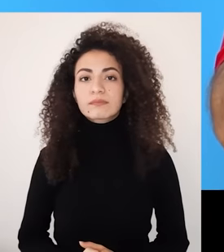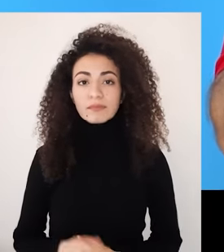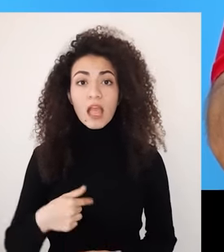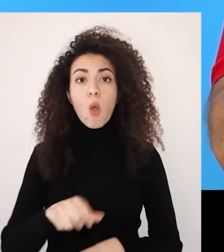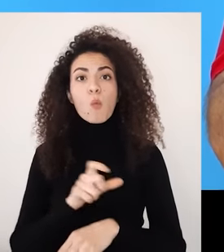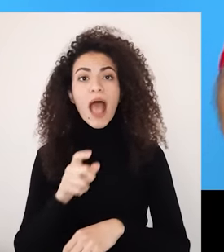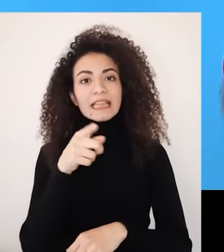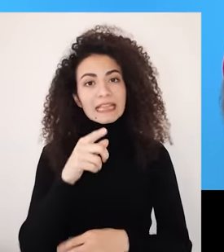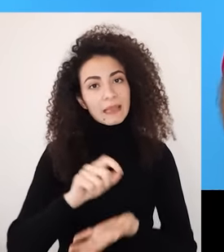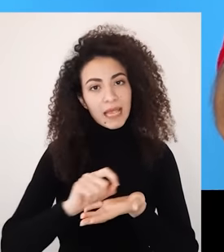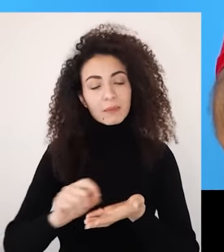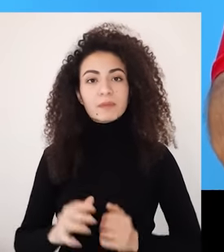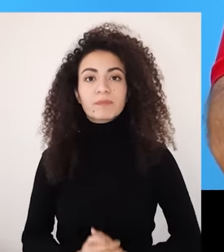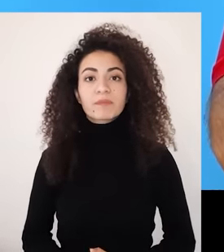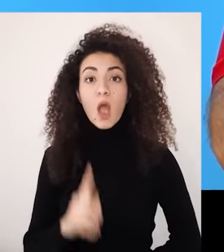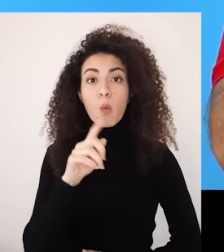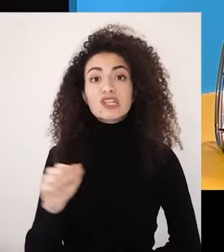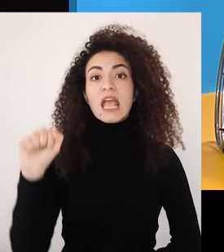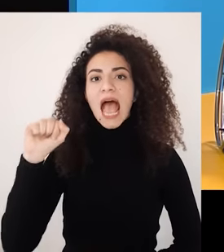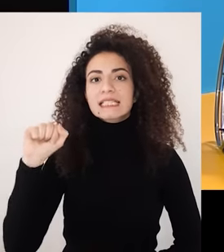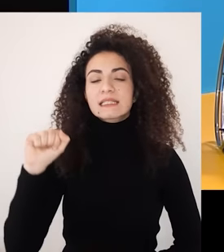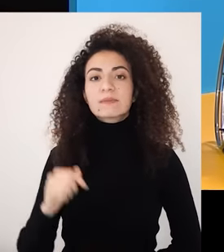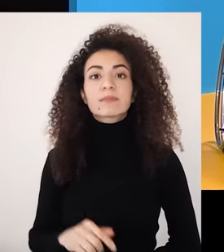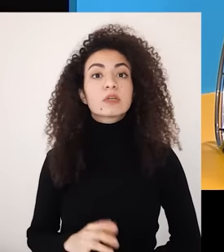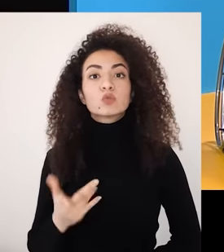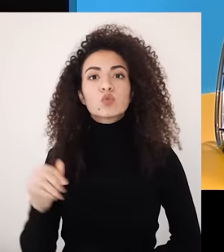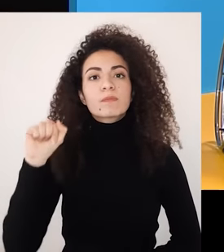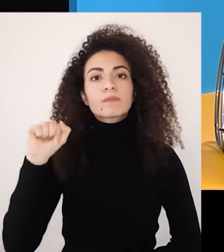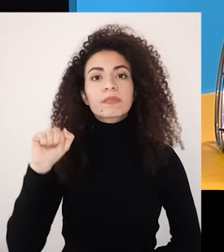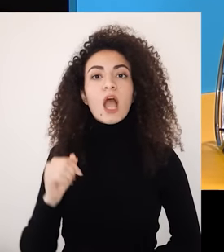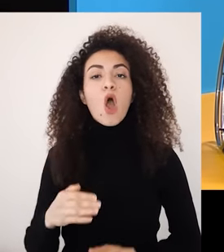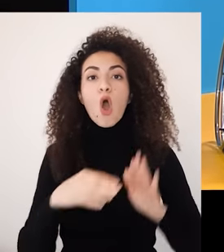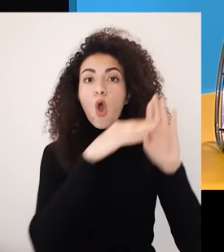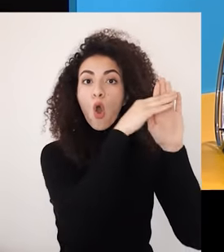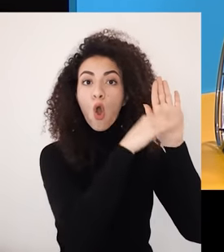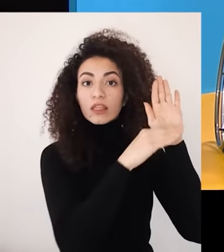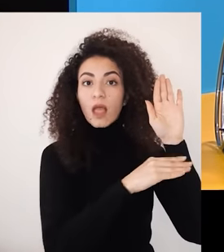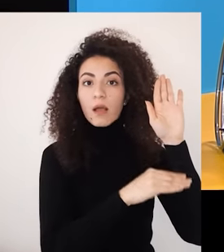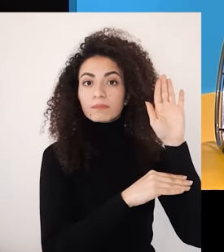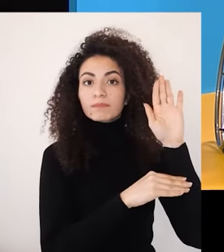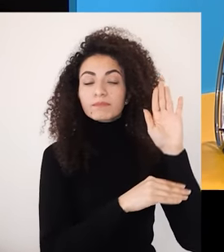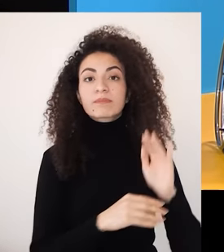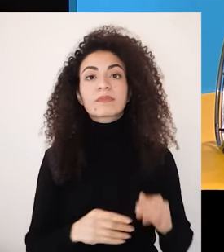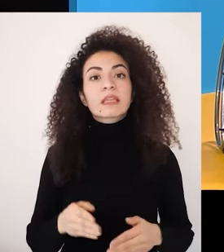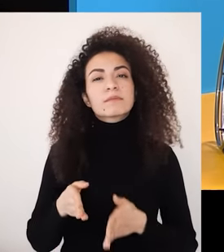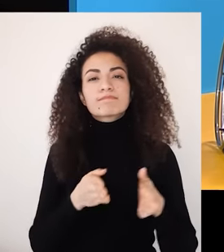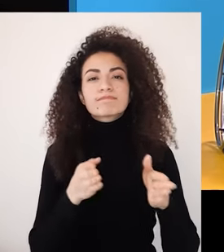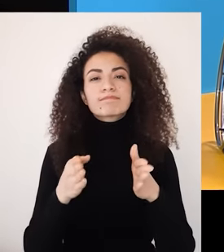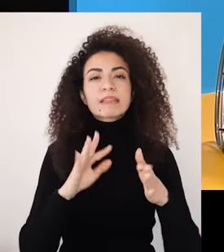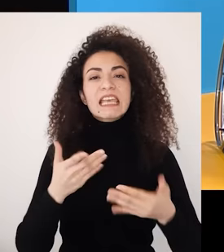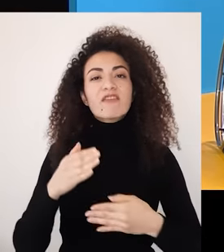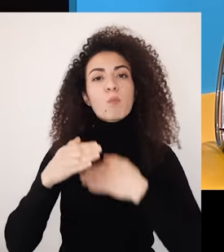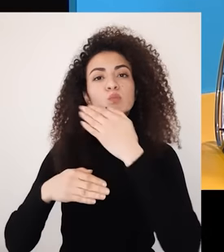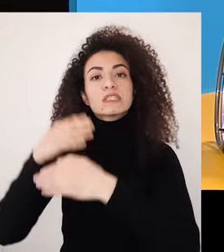مجالة كتابة تجربتك الخاصة مع كل مكون الحرف الأول S بيختصر كلمة strategies أو الستراتيجيات اللي